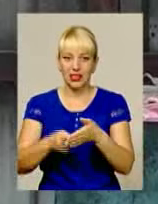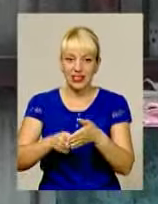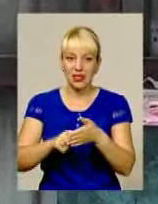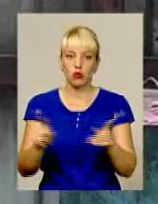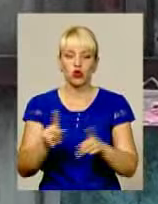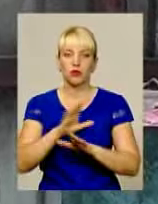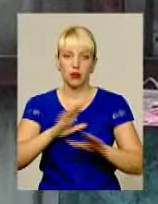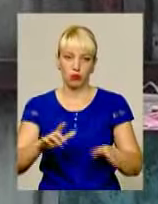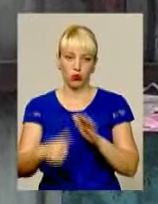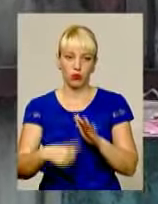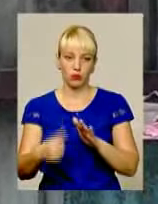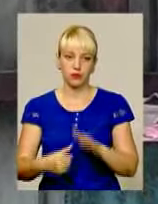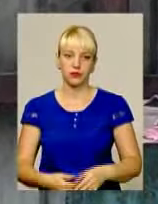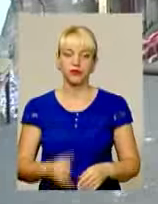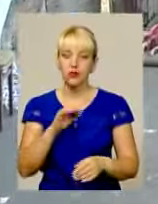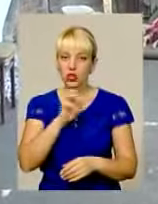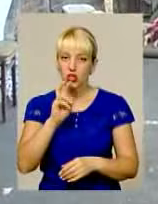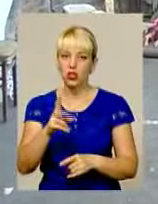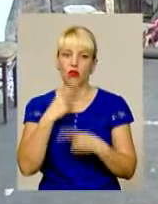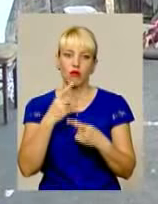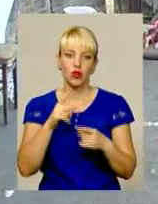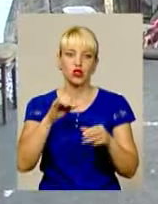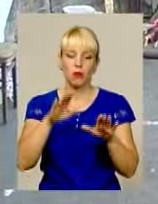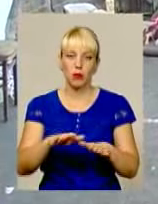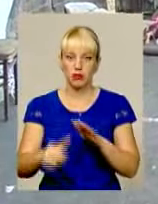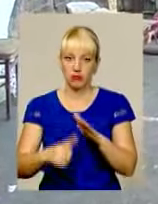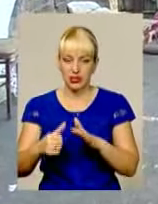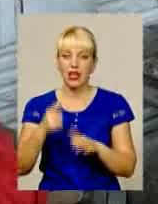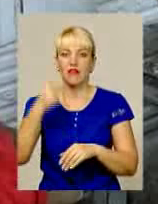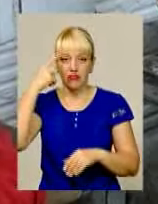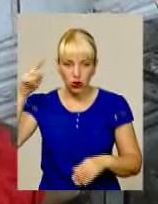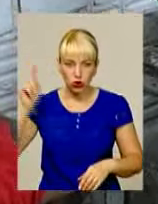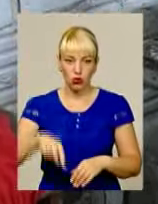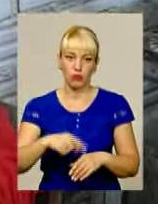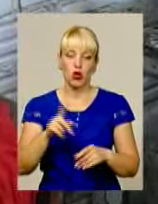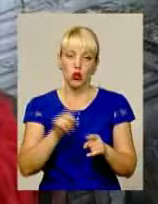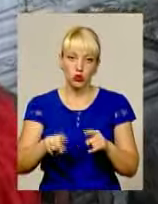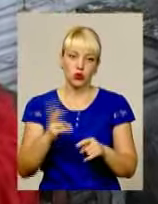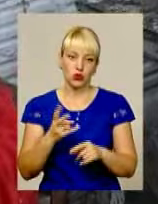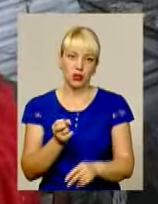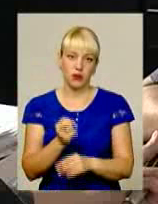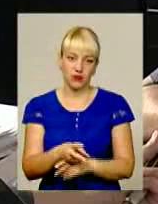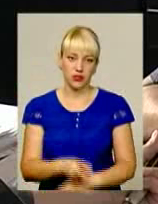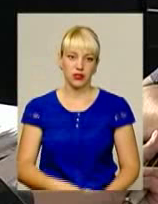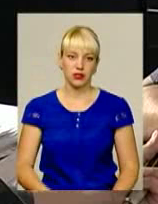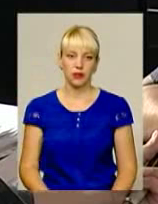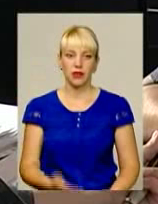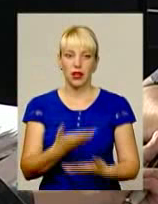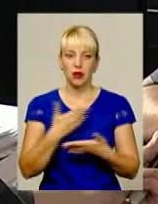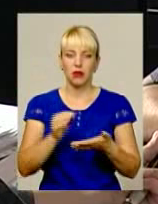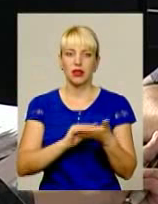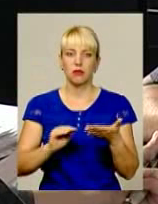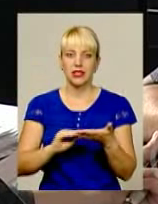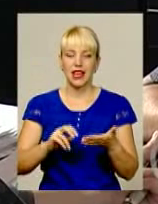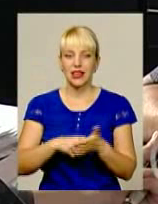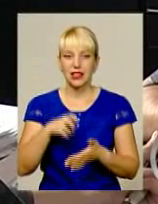аби позбутися небажаних сусідів. У ЖЕКу кажуть, про місцевих безхатьків їм відомо. Скоро їх мають звідси виселити. Ми написали лист на